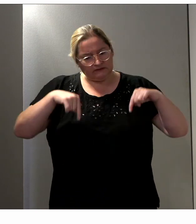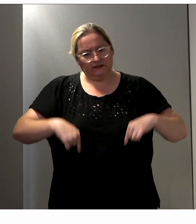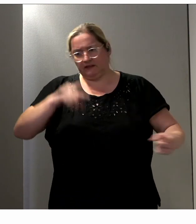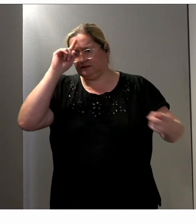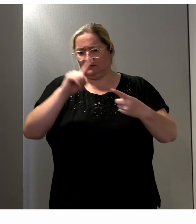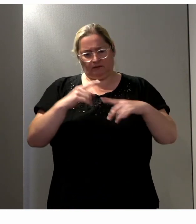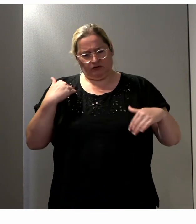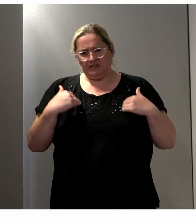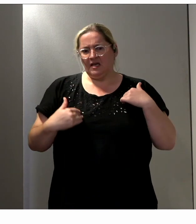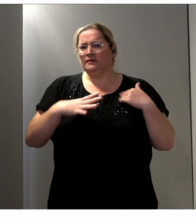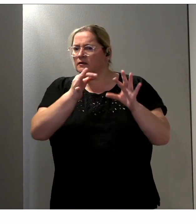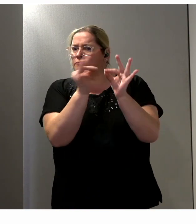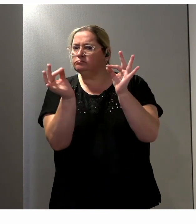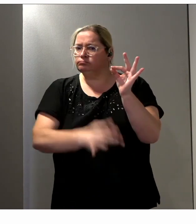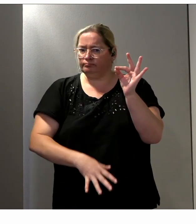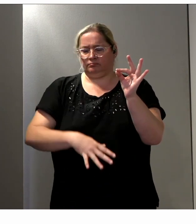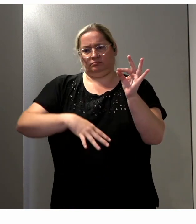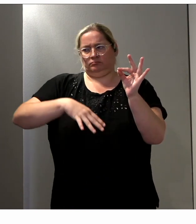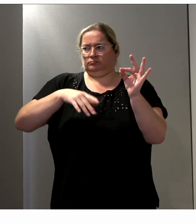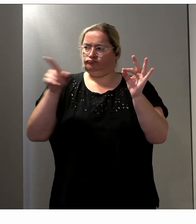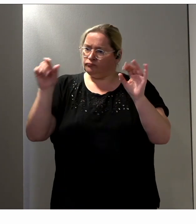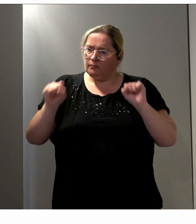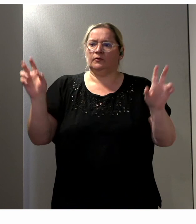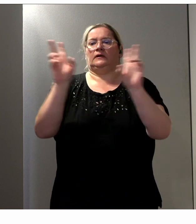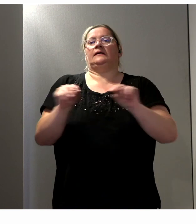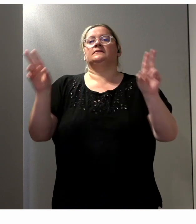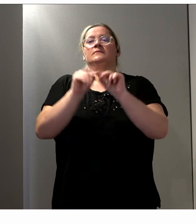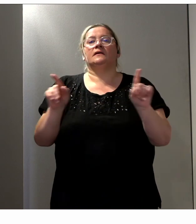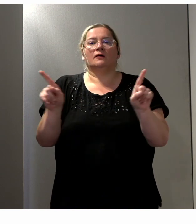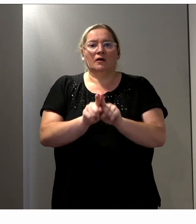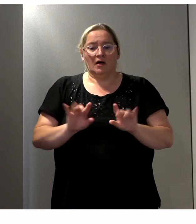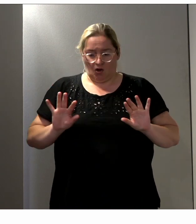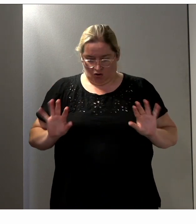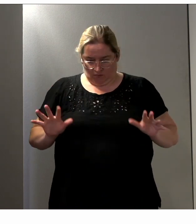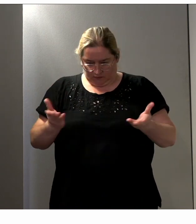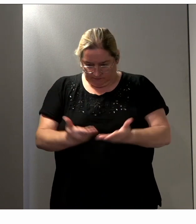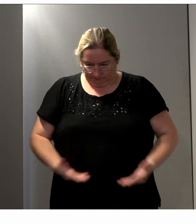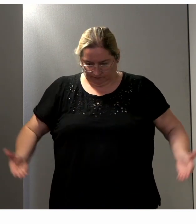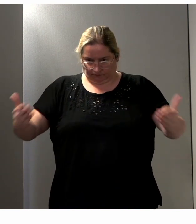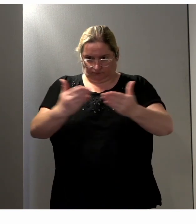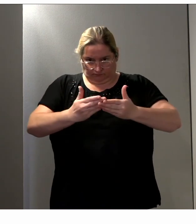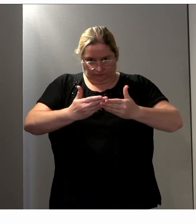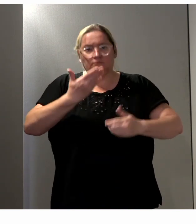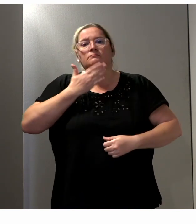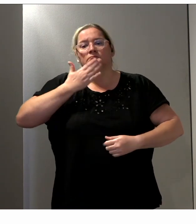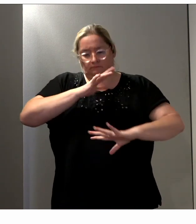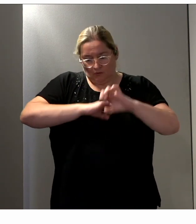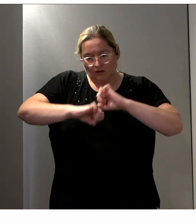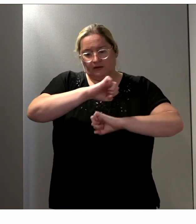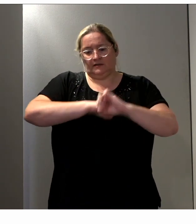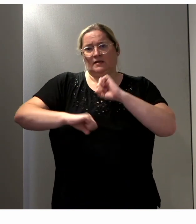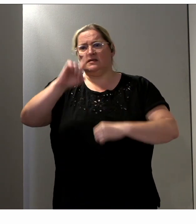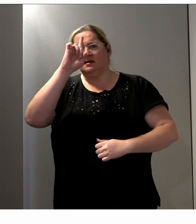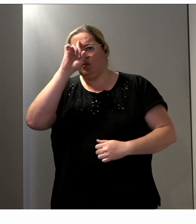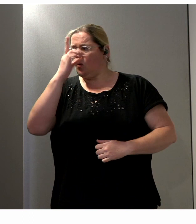nous en dire un peu plus et nous indiquer un peu comment les choses sont en train de s'organiser suite aux annonces